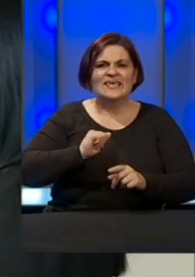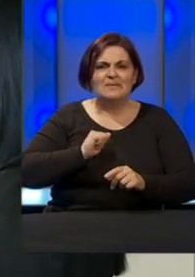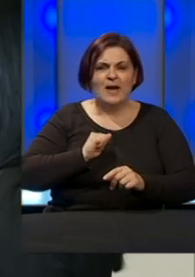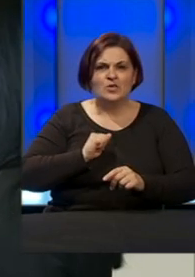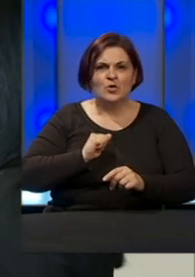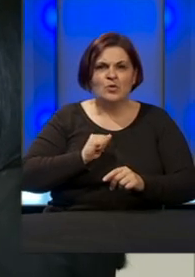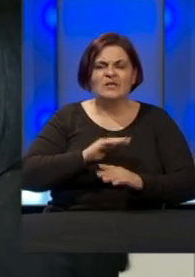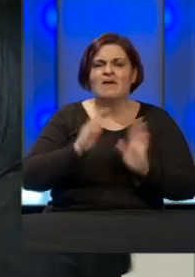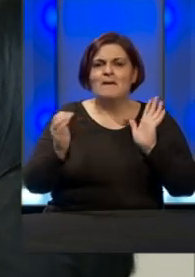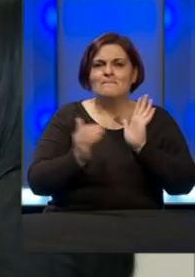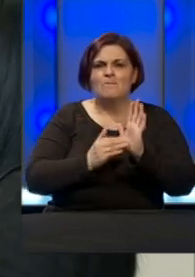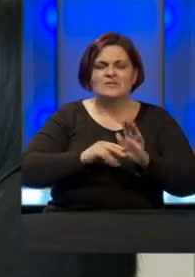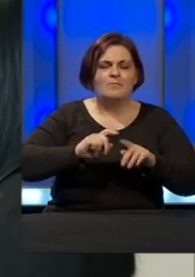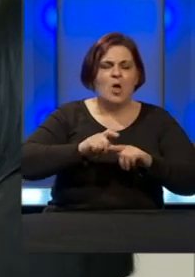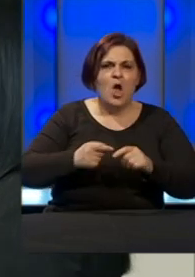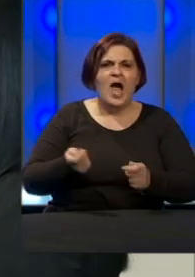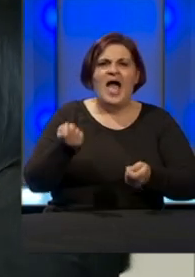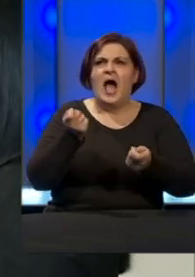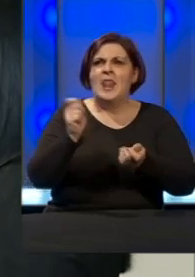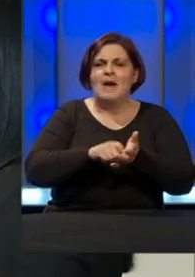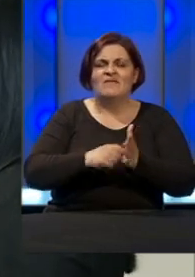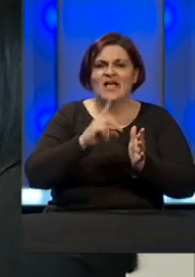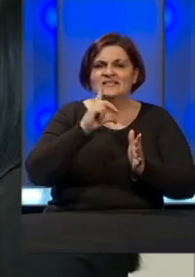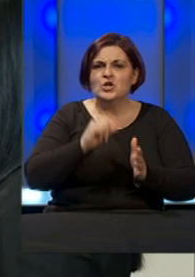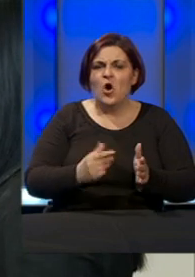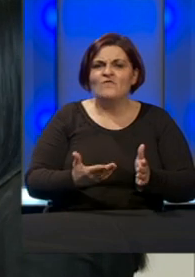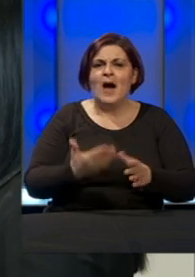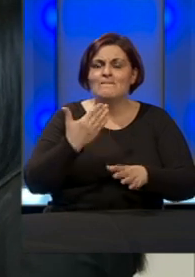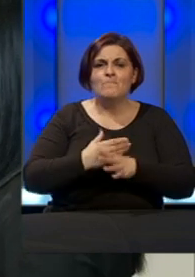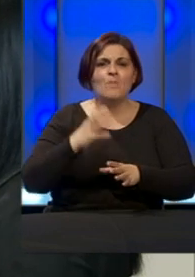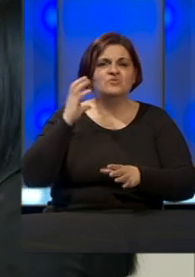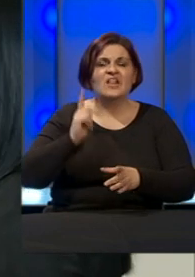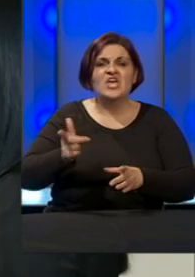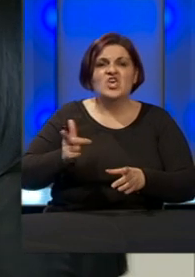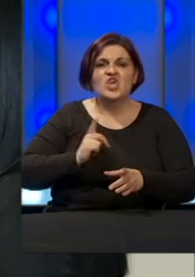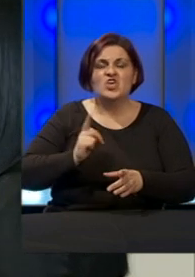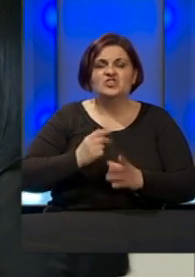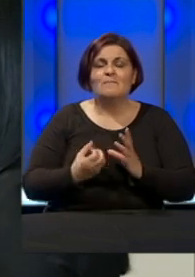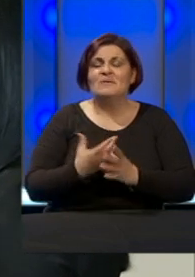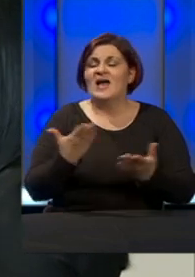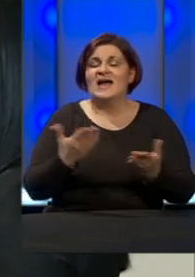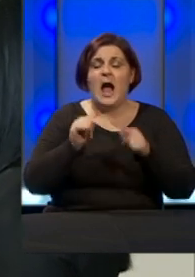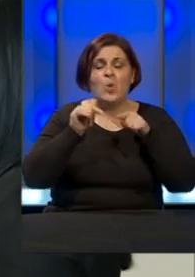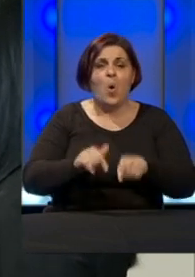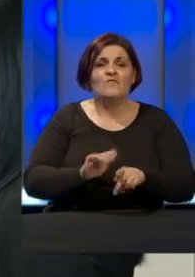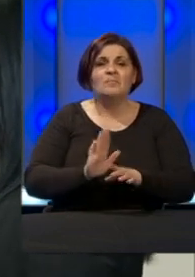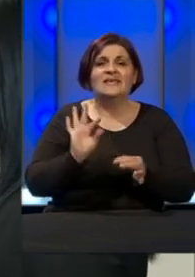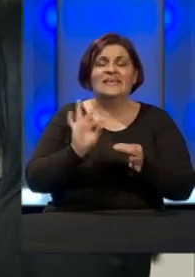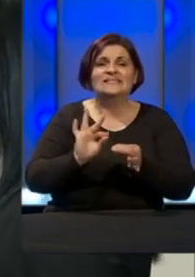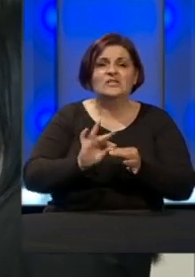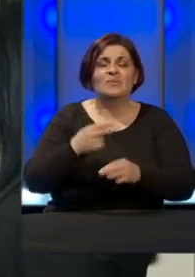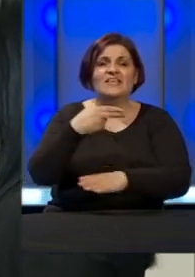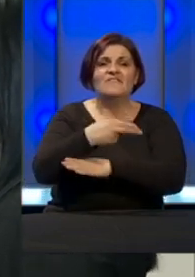sa svom neophodnom opremom, nabavlja se i nova, međutim, pomoću vlade očekuje i privreda. Kako u ovom trenutku sačuvati